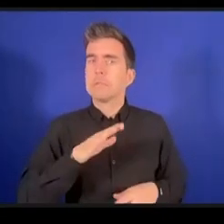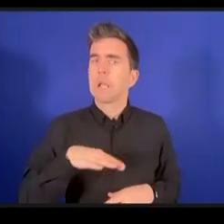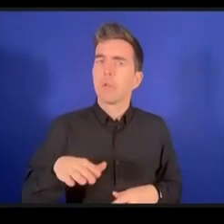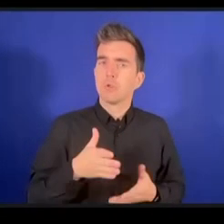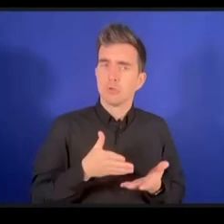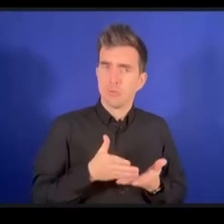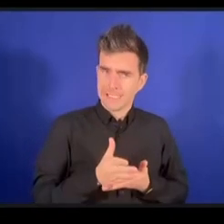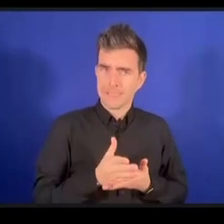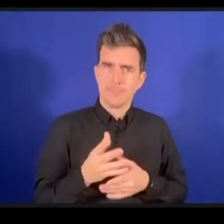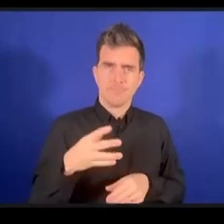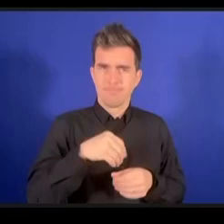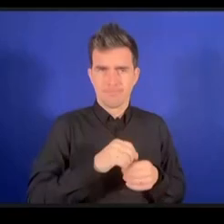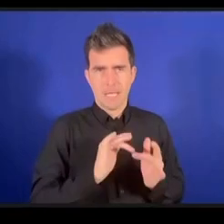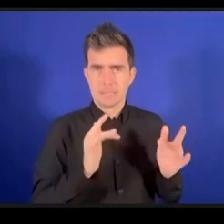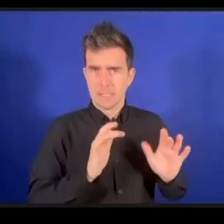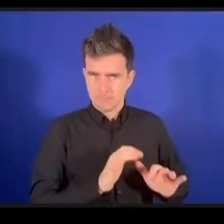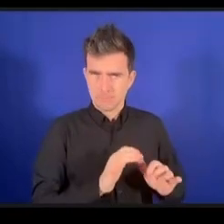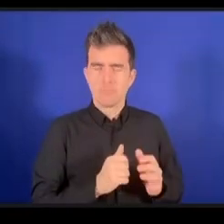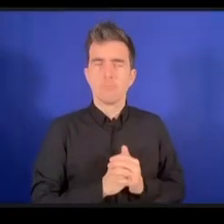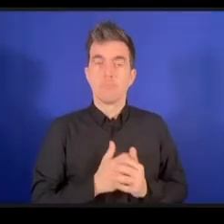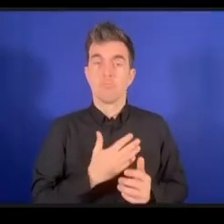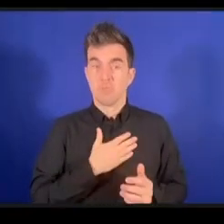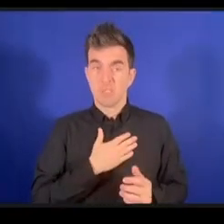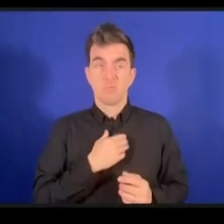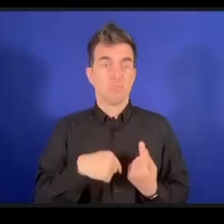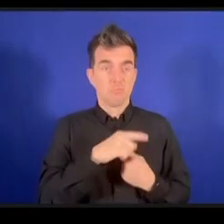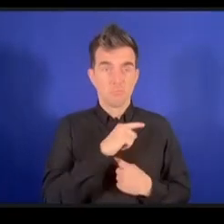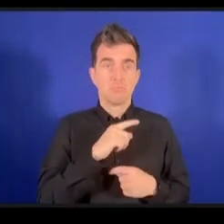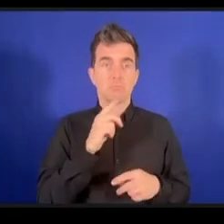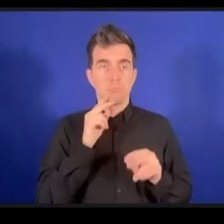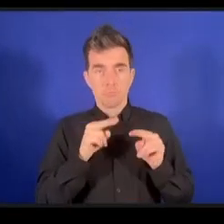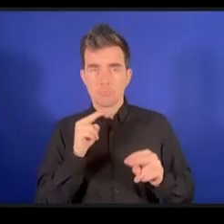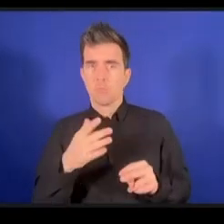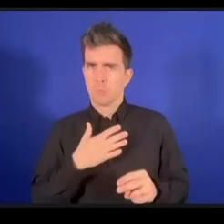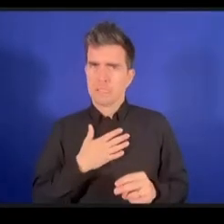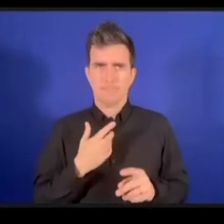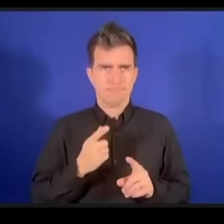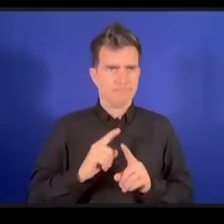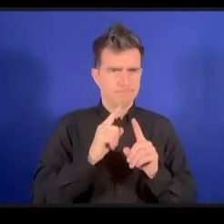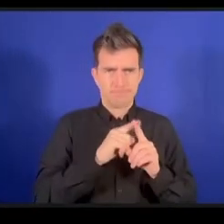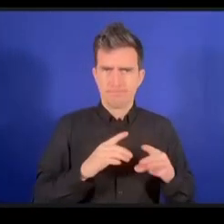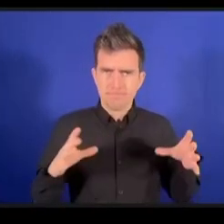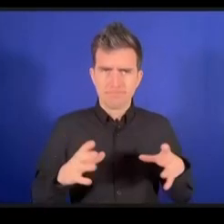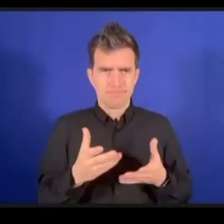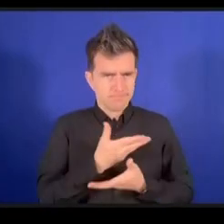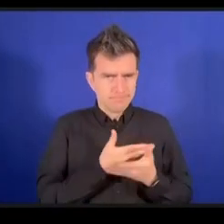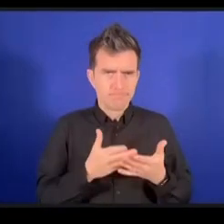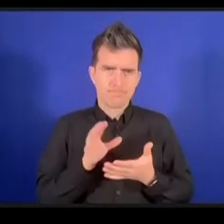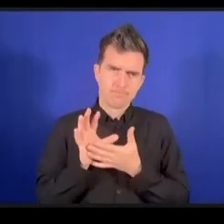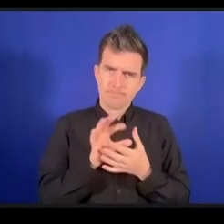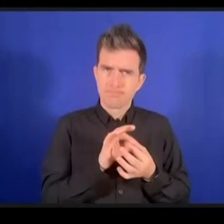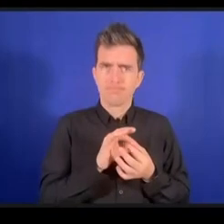وأنا وزملائي بالتحديد زميلية يوتا أشارنا